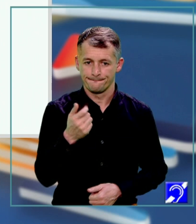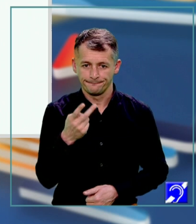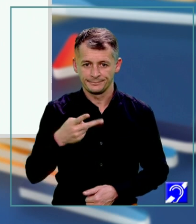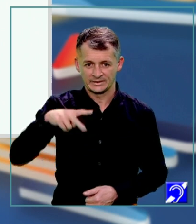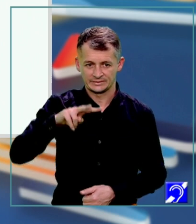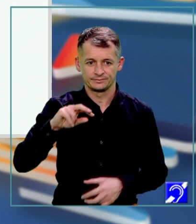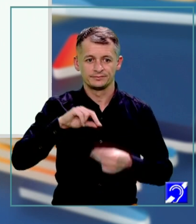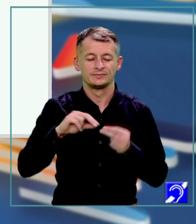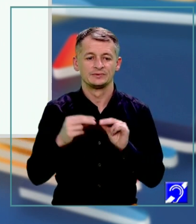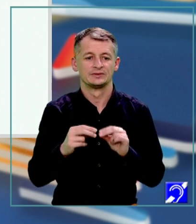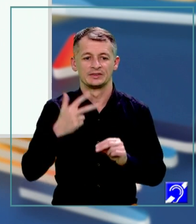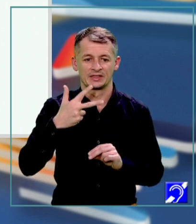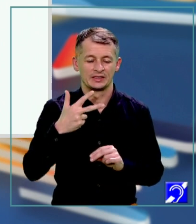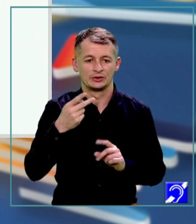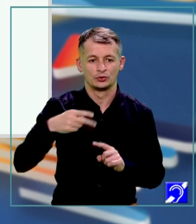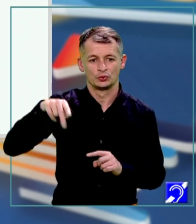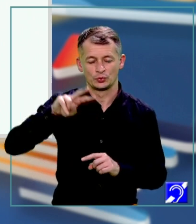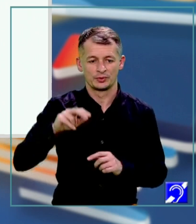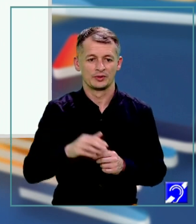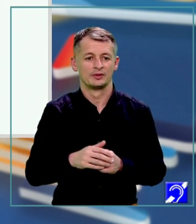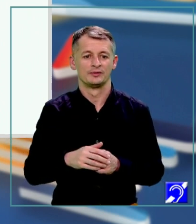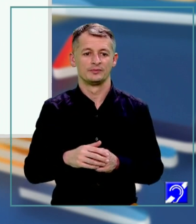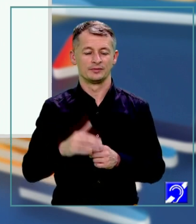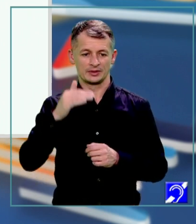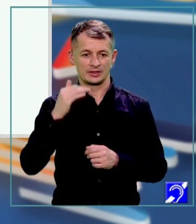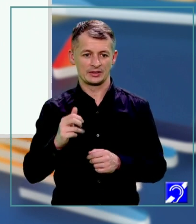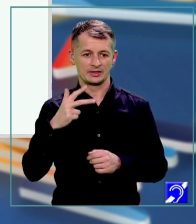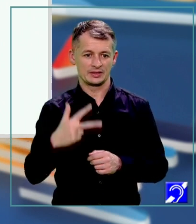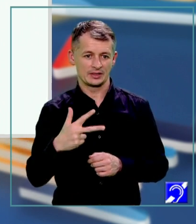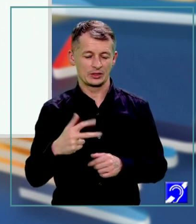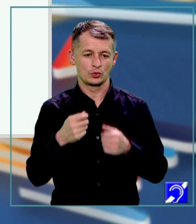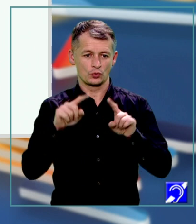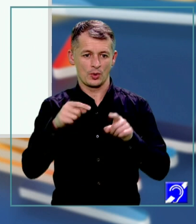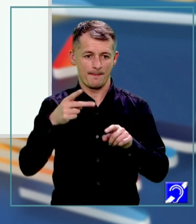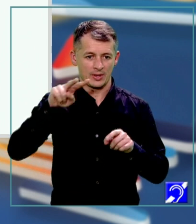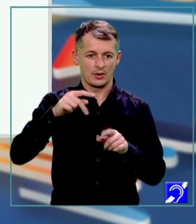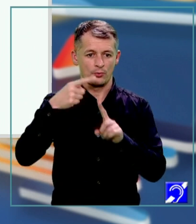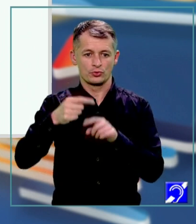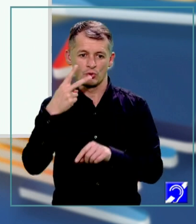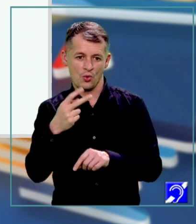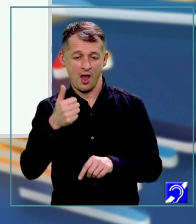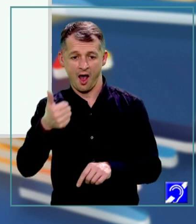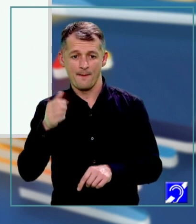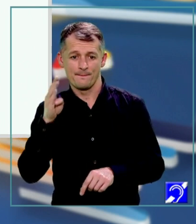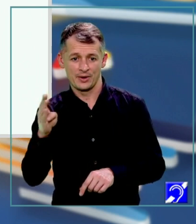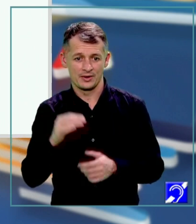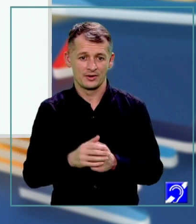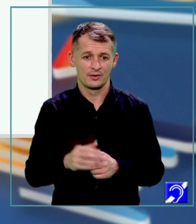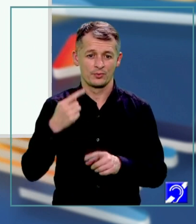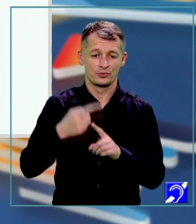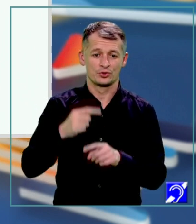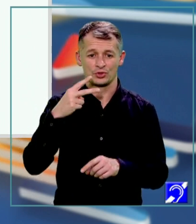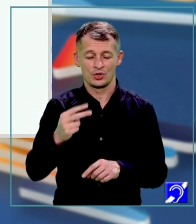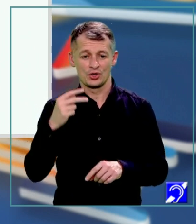3 supra radical din 3 totul la pătrat. Plus 2ab, 2 ori